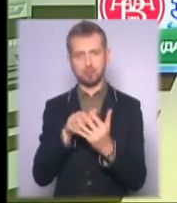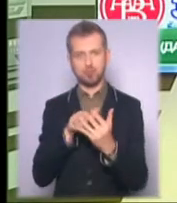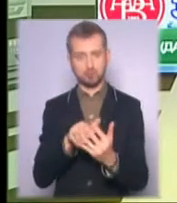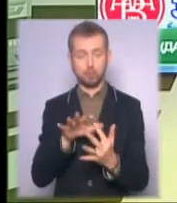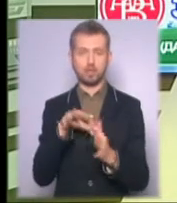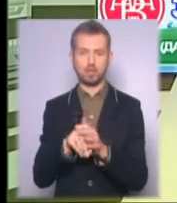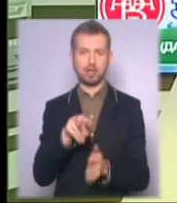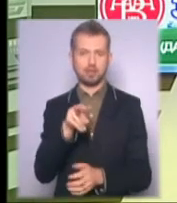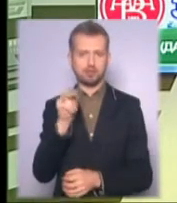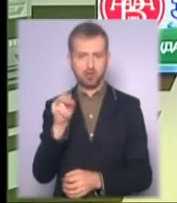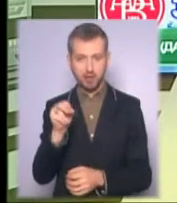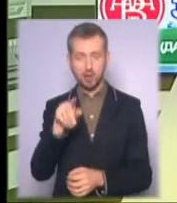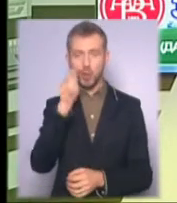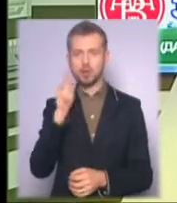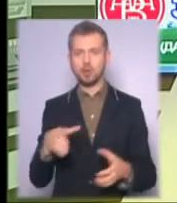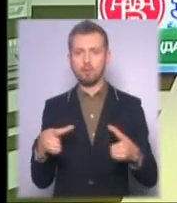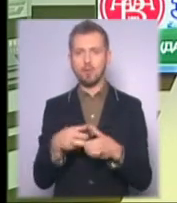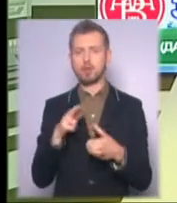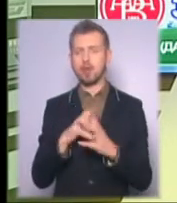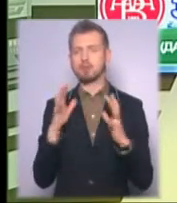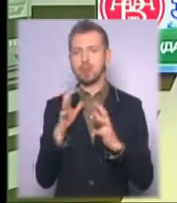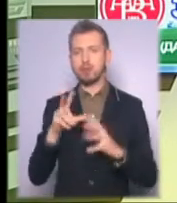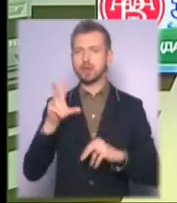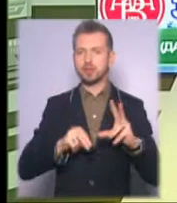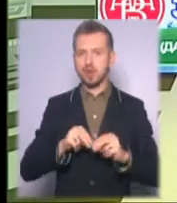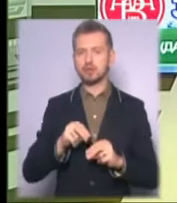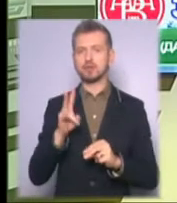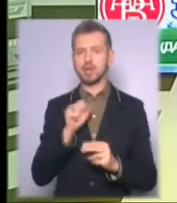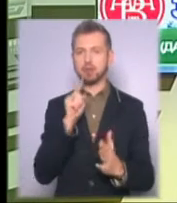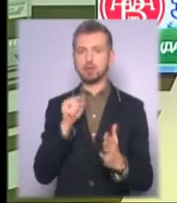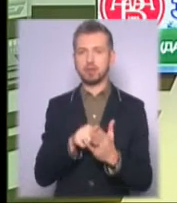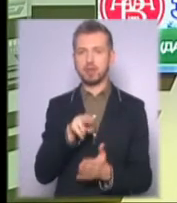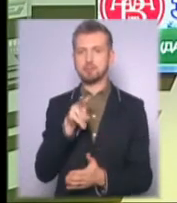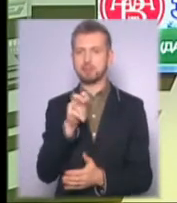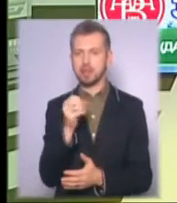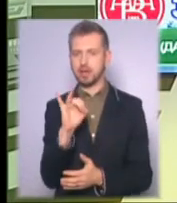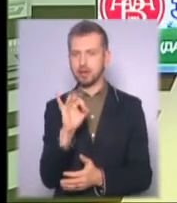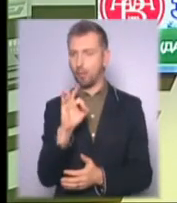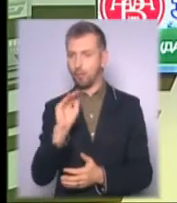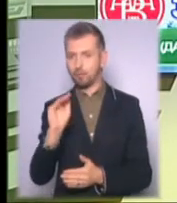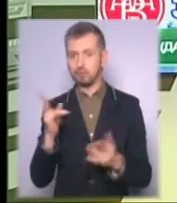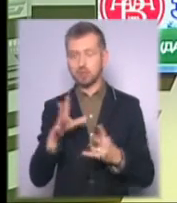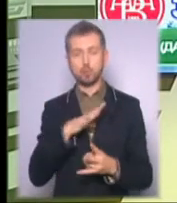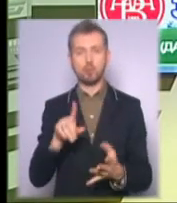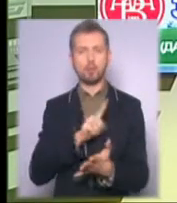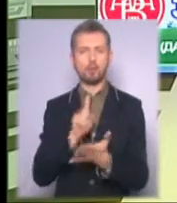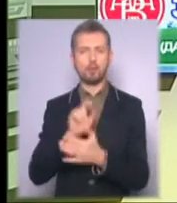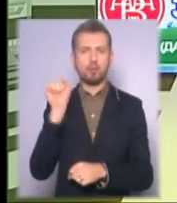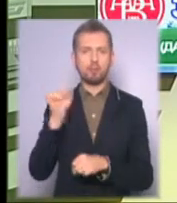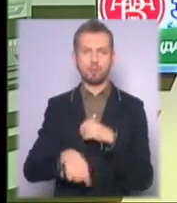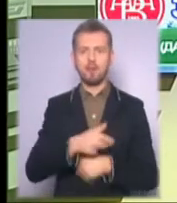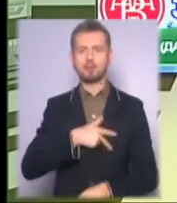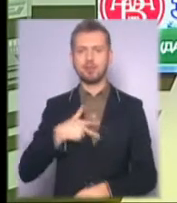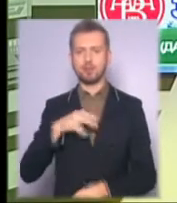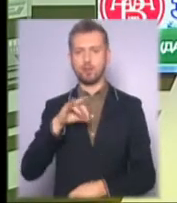чемпіонів. Українській команді для збереження шансів та потрапляння до плей-офф потрібно було обов'язково обіграти на виїзді данський